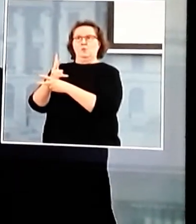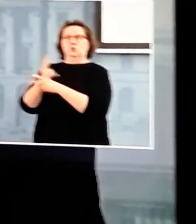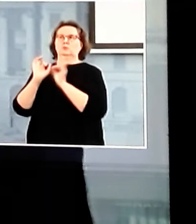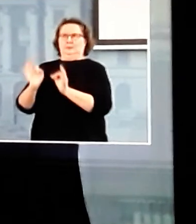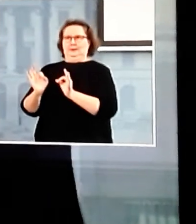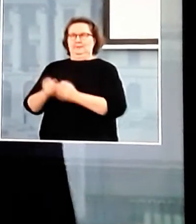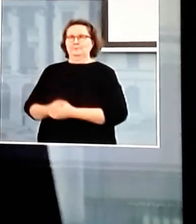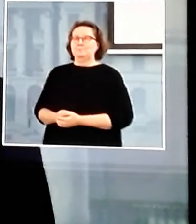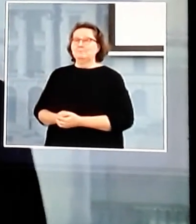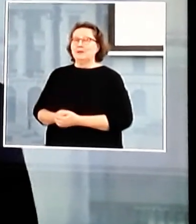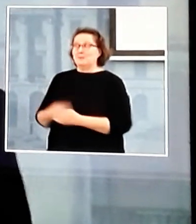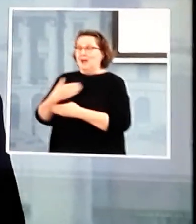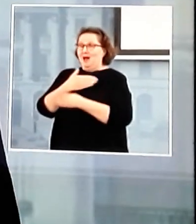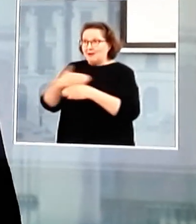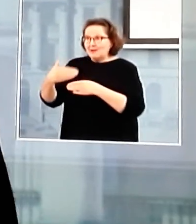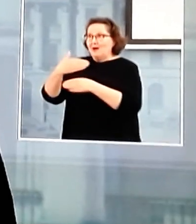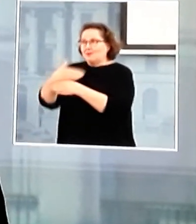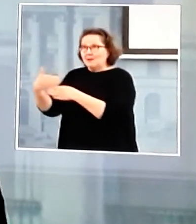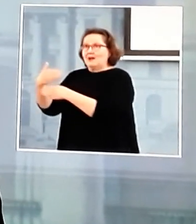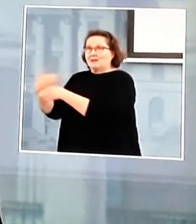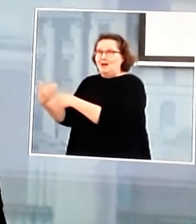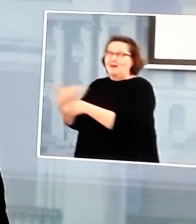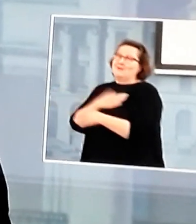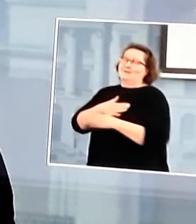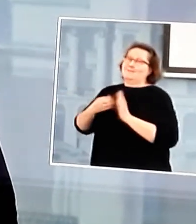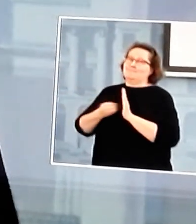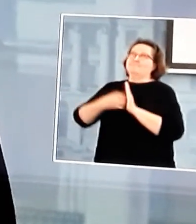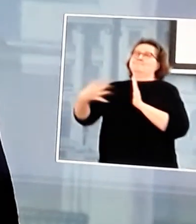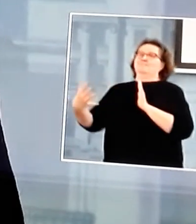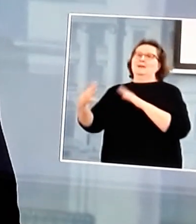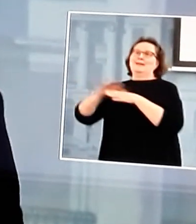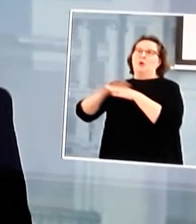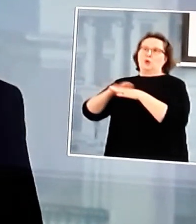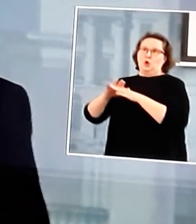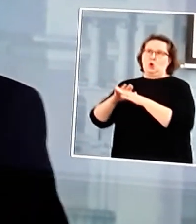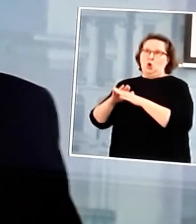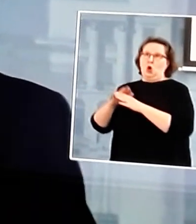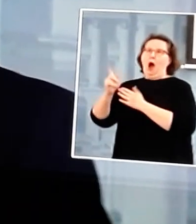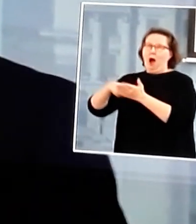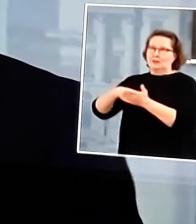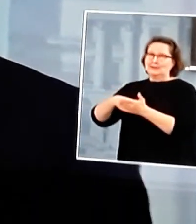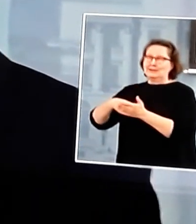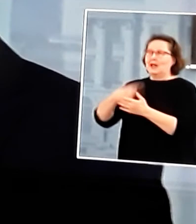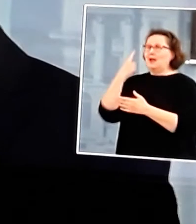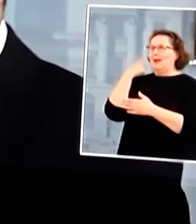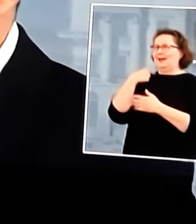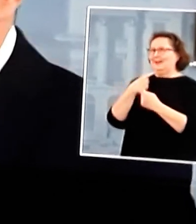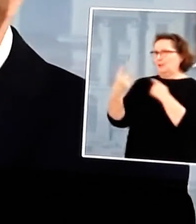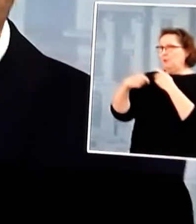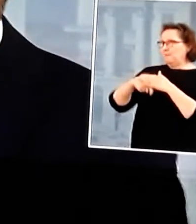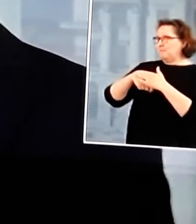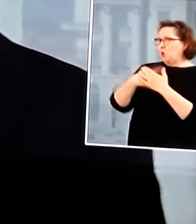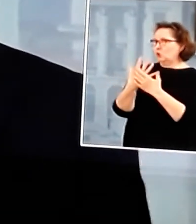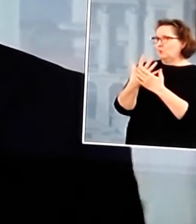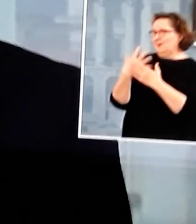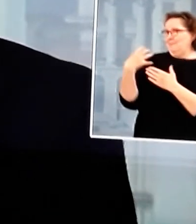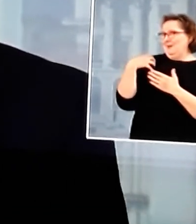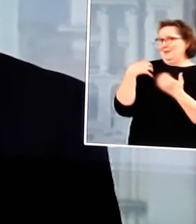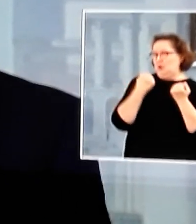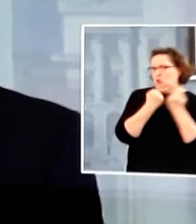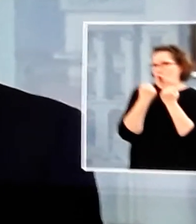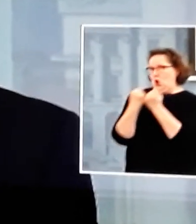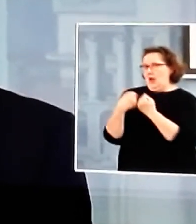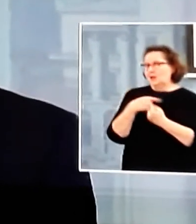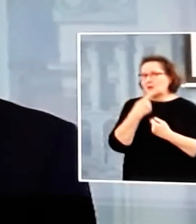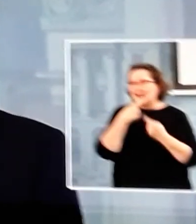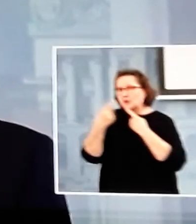Rajoitukset johtavat moniin käytännöisiin haasteisiin. Keskustelin eilen Pohjoismaiden ministerikollegojen kanssa